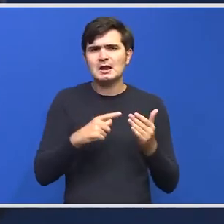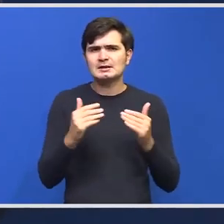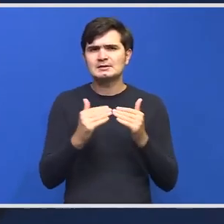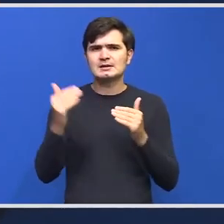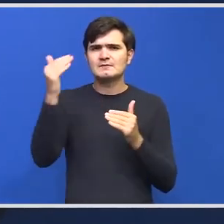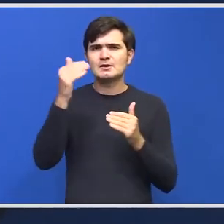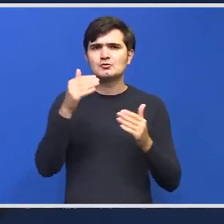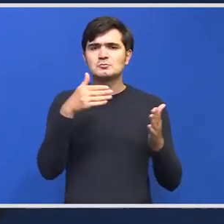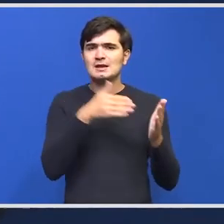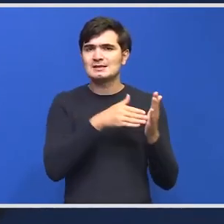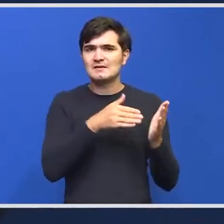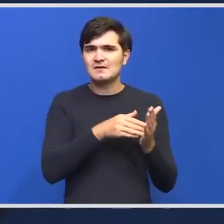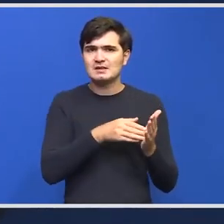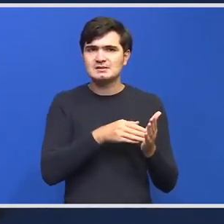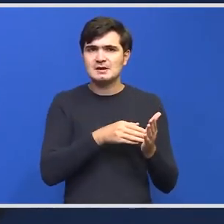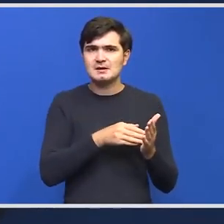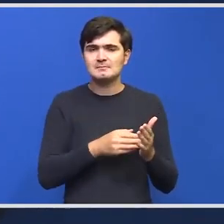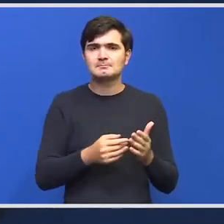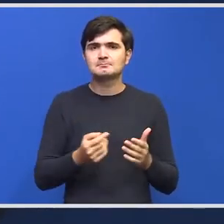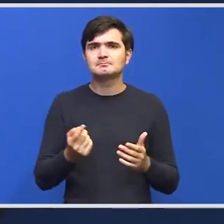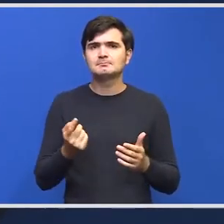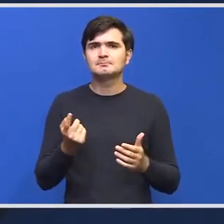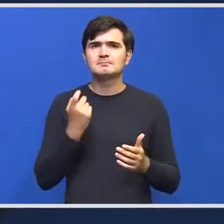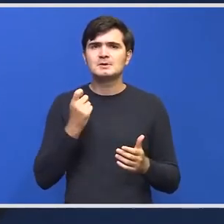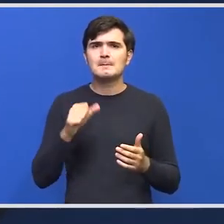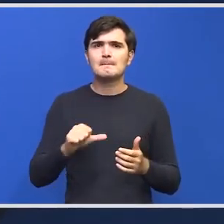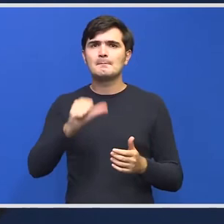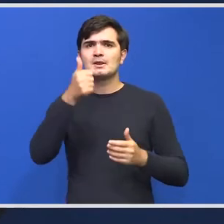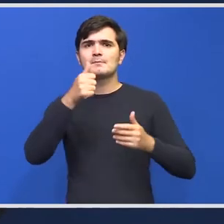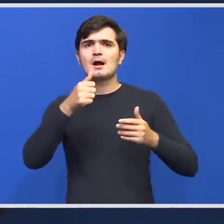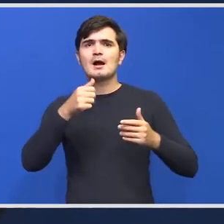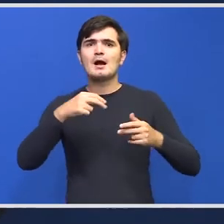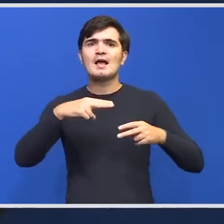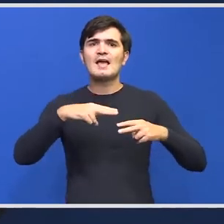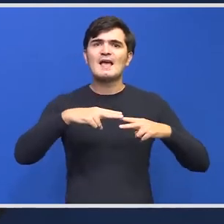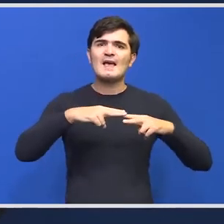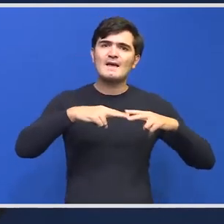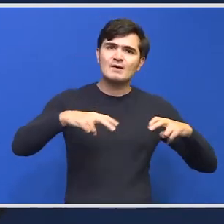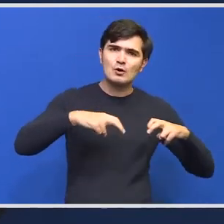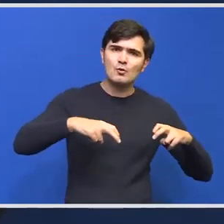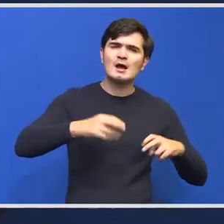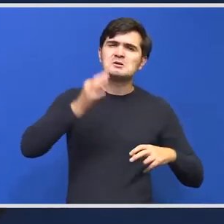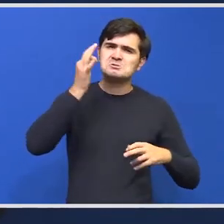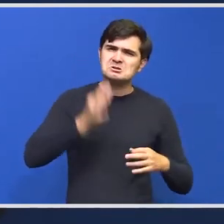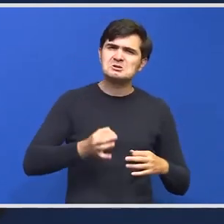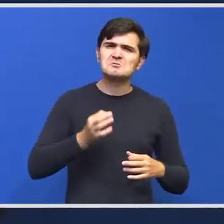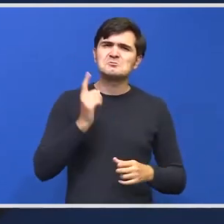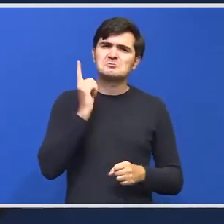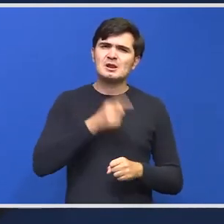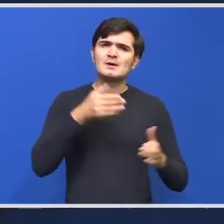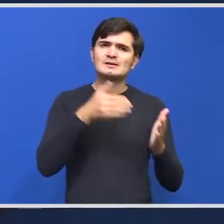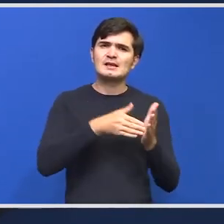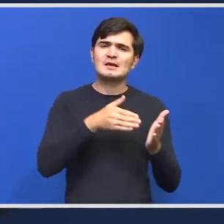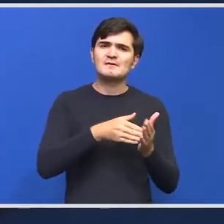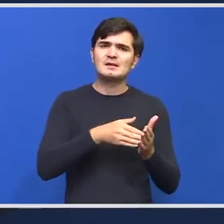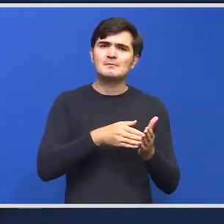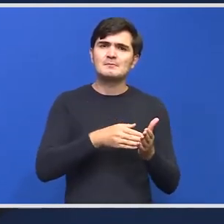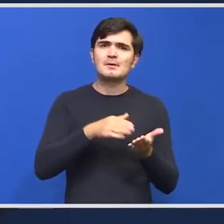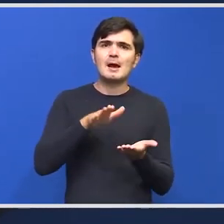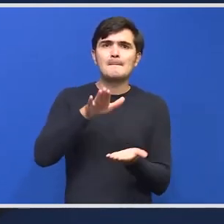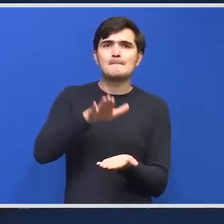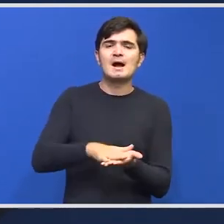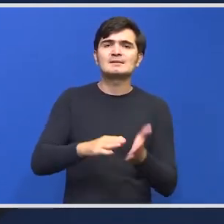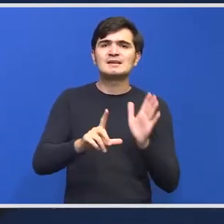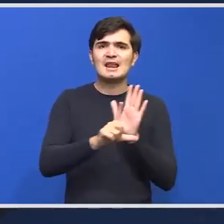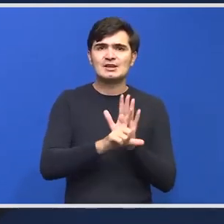intervenție din evaluarea dacă vreți primară mai mult ca sigur va trebui intervenit la nivel primar adică la nivel de lege printr-o